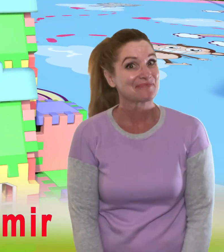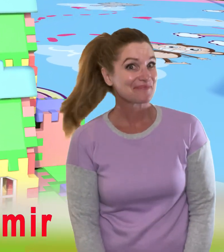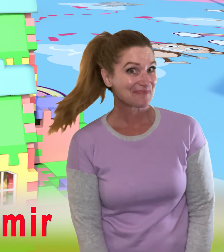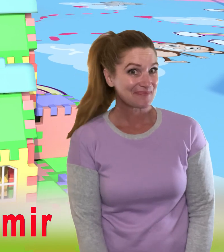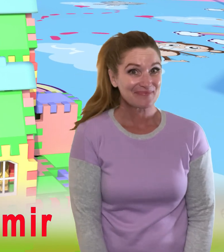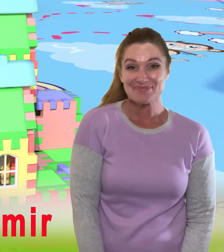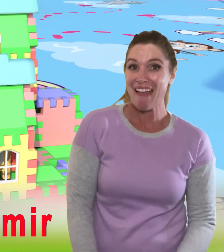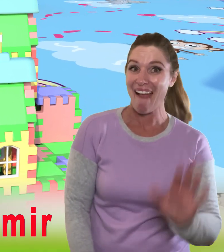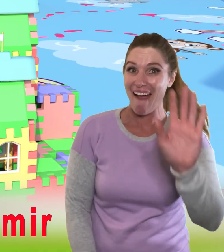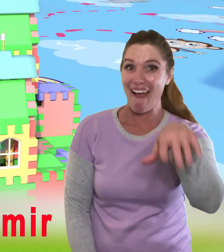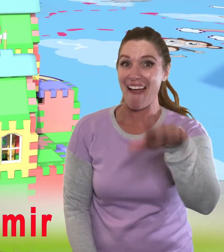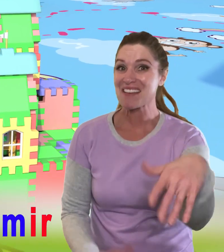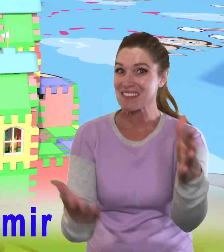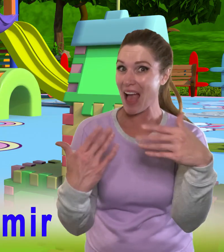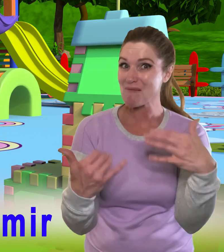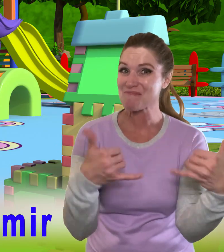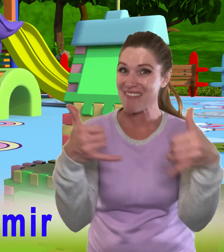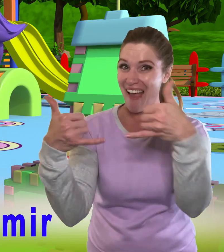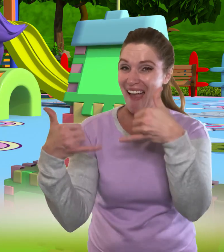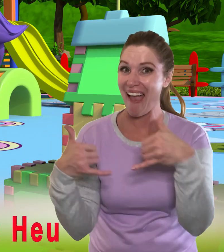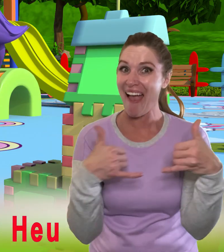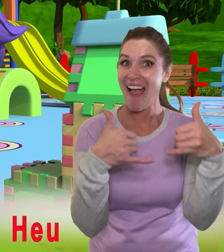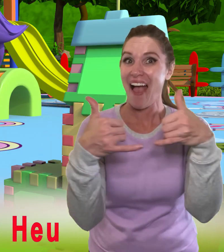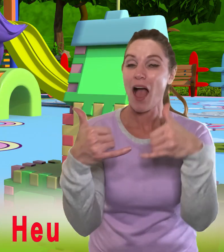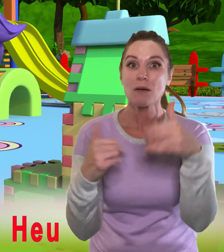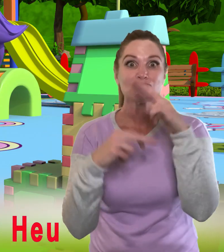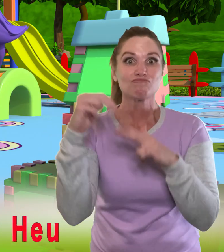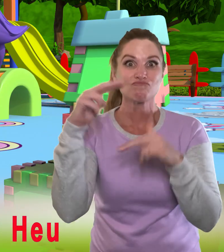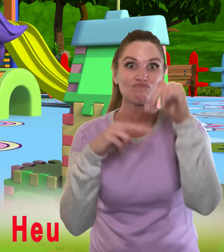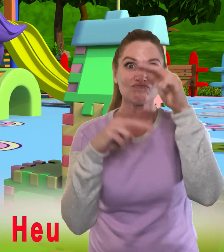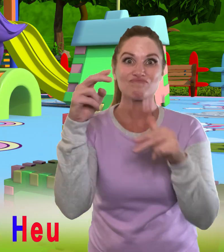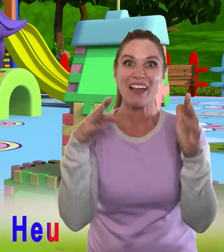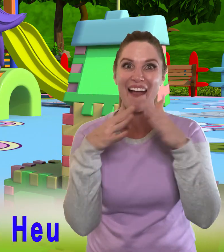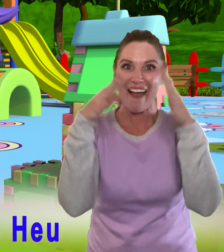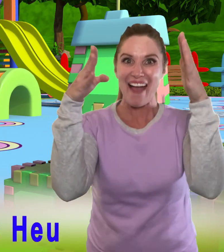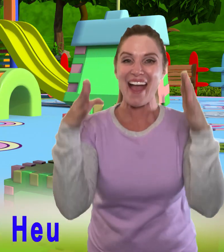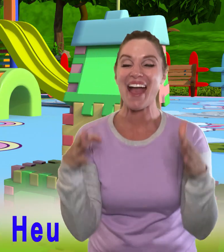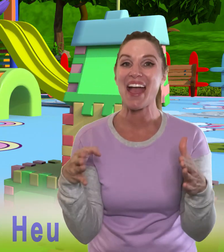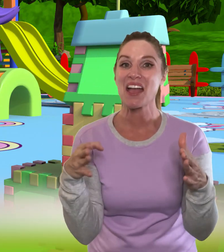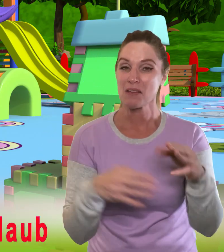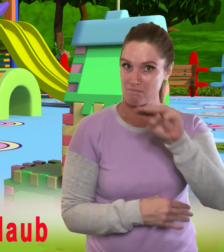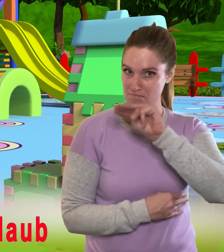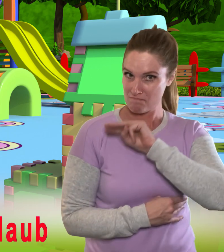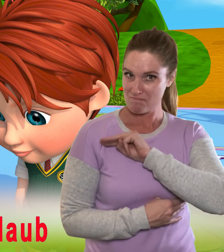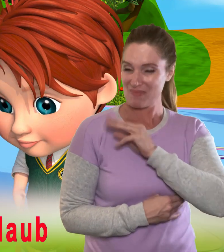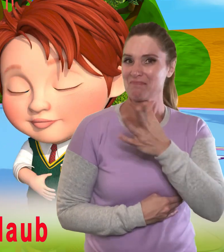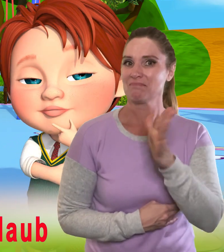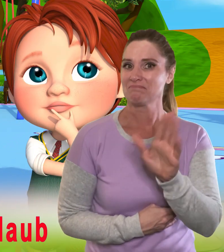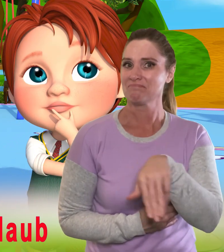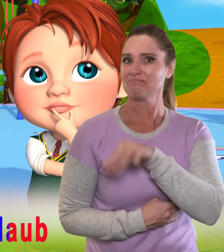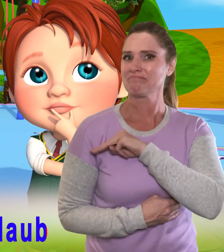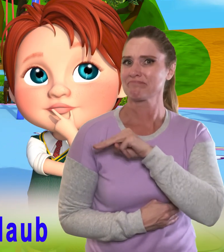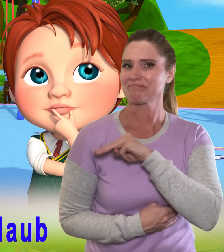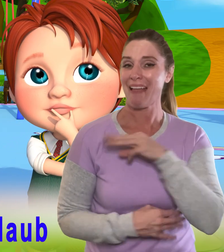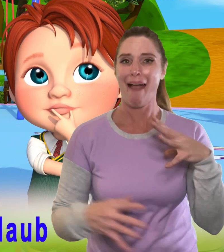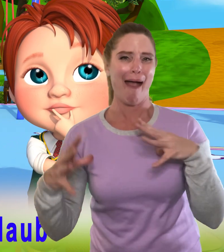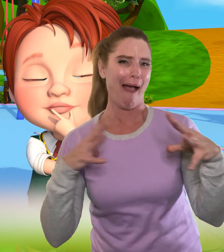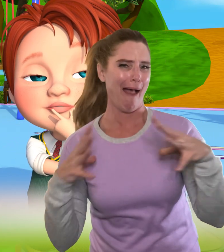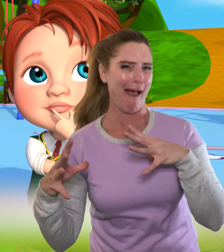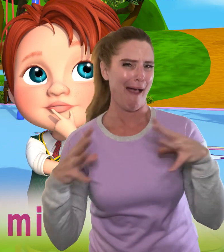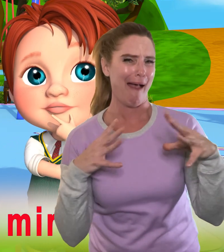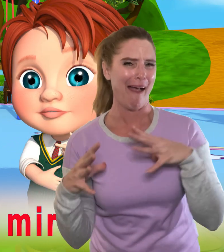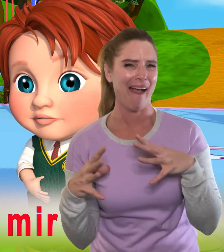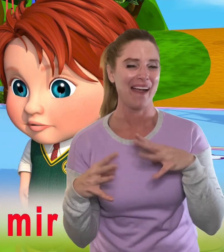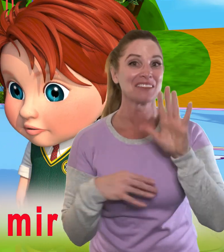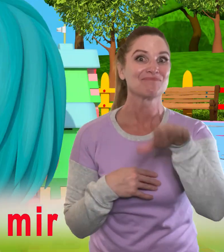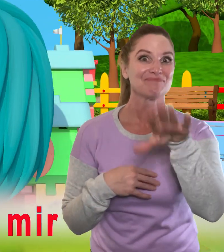Hey, hey, spiel mit mir Bauen wir ein Haus aus Heu Die kleine Mary ist auf Urlaub